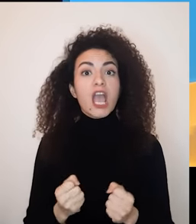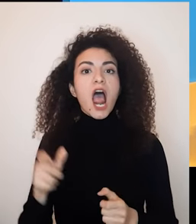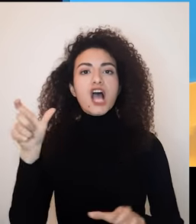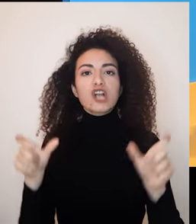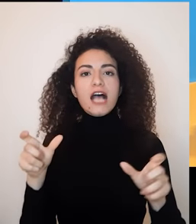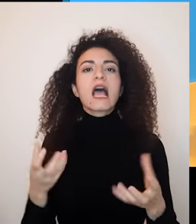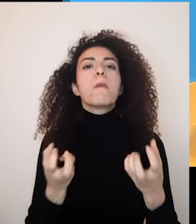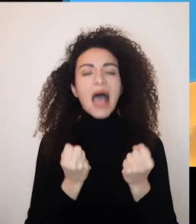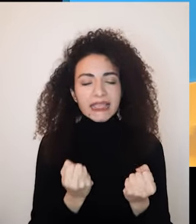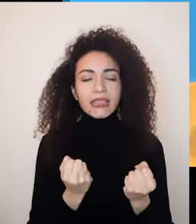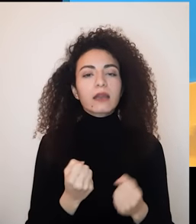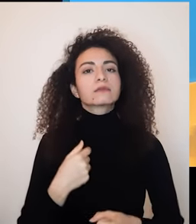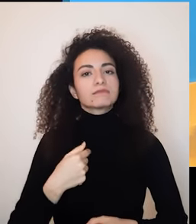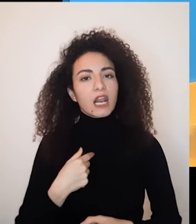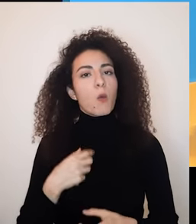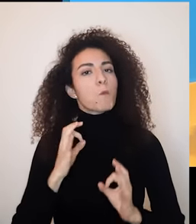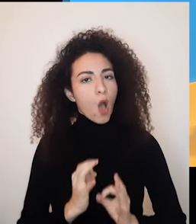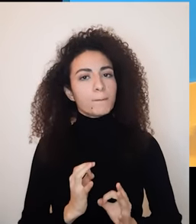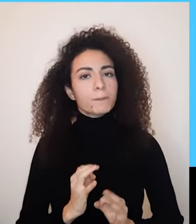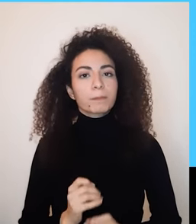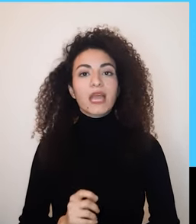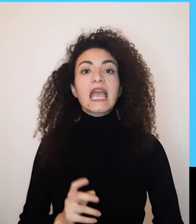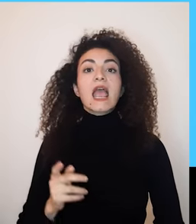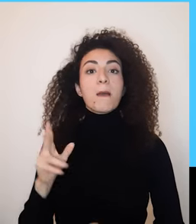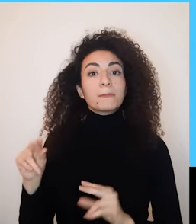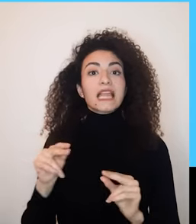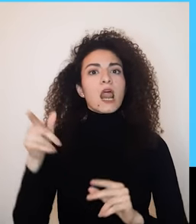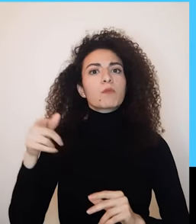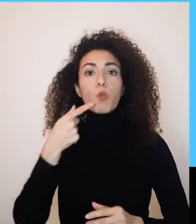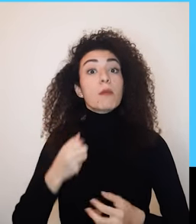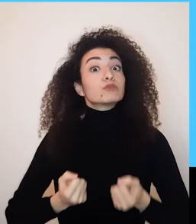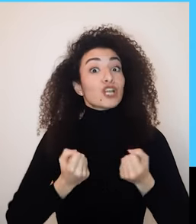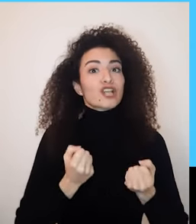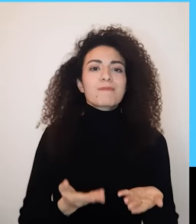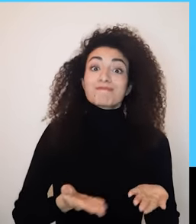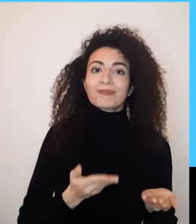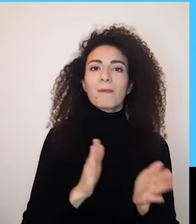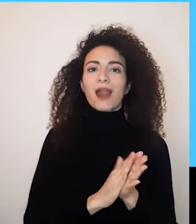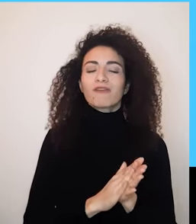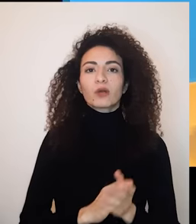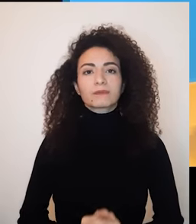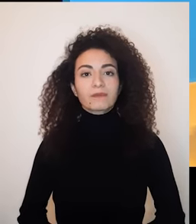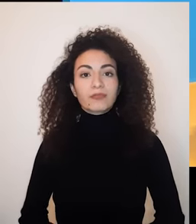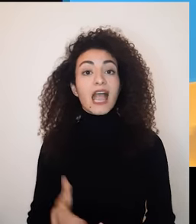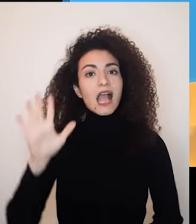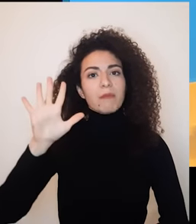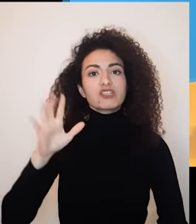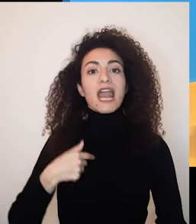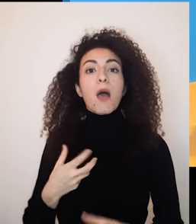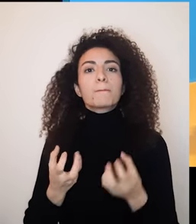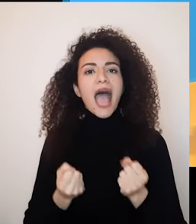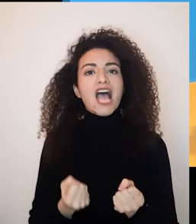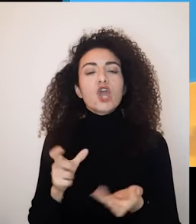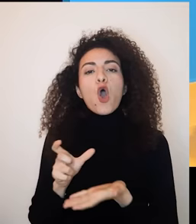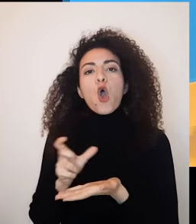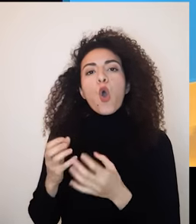يعني عندي مكانة وإيمة وأهمية بالنسبة للشريك وهالشي من خلال تعبير بكلمات عن التشجيع والاهتمام خامساً الحاجة